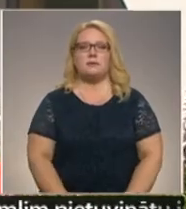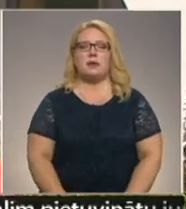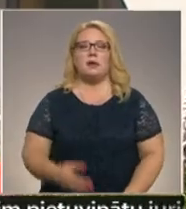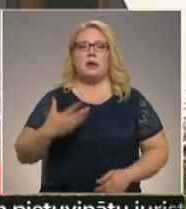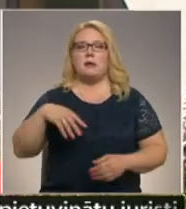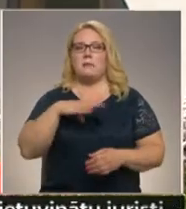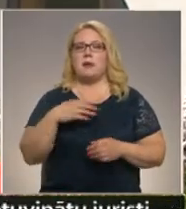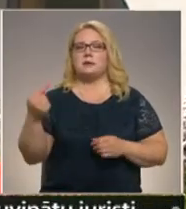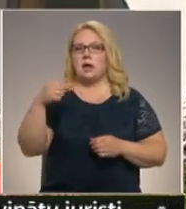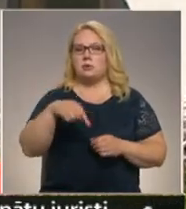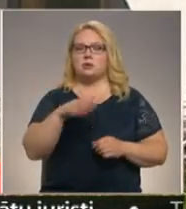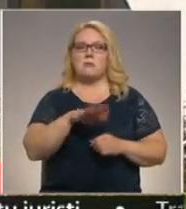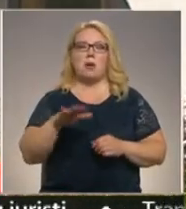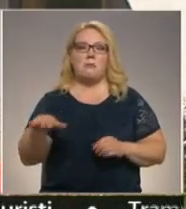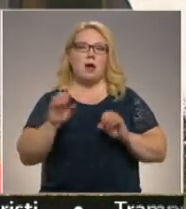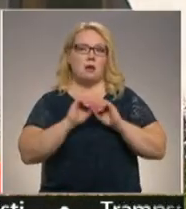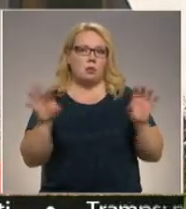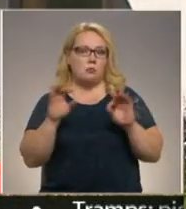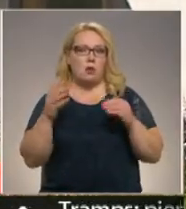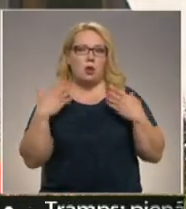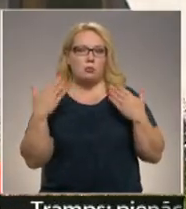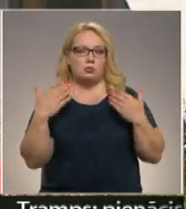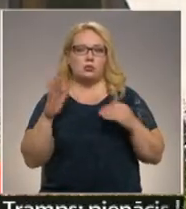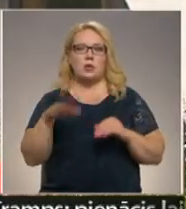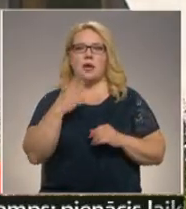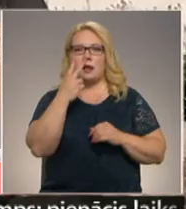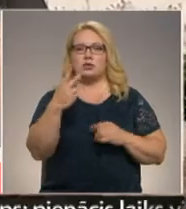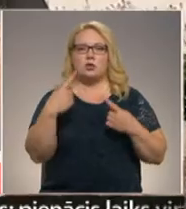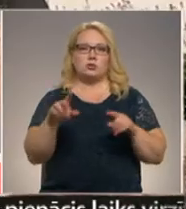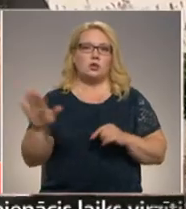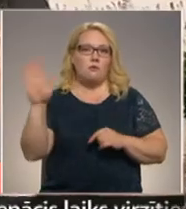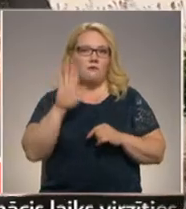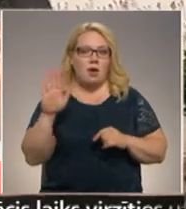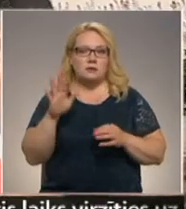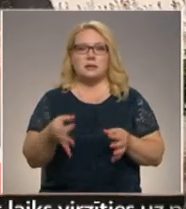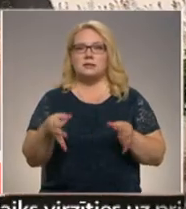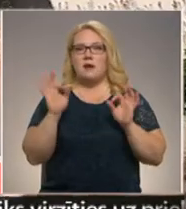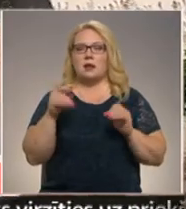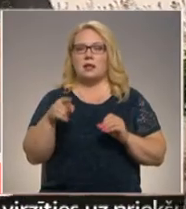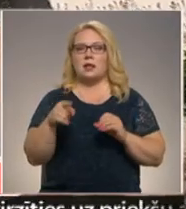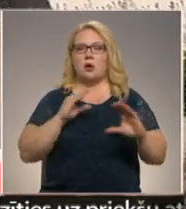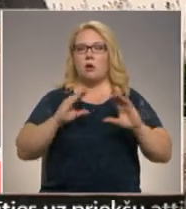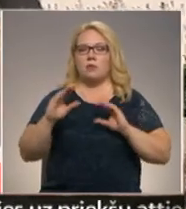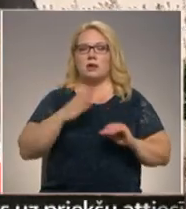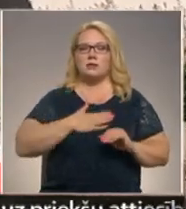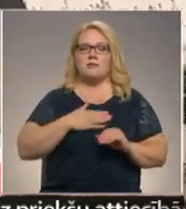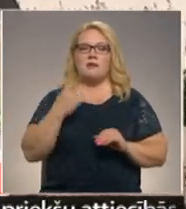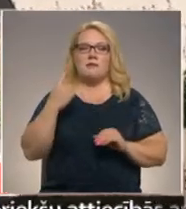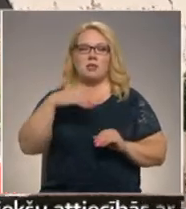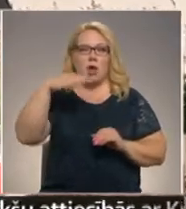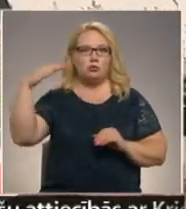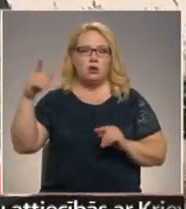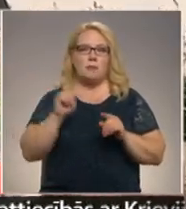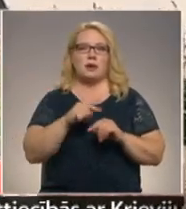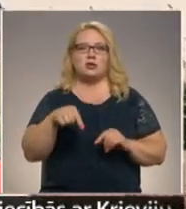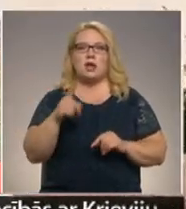Mēs atbraucām, lai bērni atpūstos un lai redzētu citu valsti. Svarīgi, lai viņi komunicētu ar saviem vienaudžiem arī